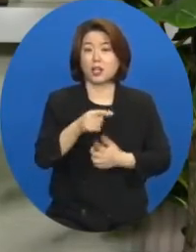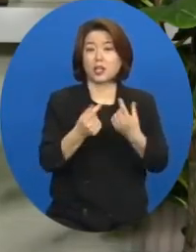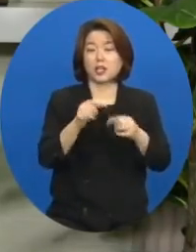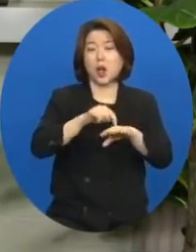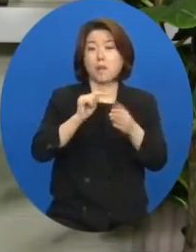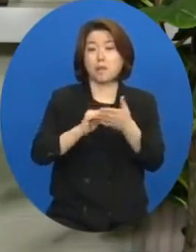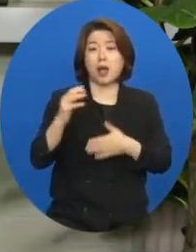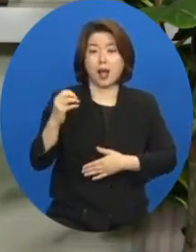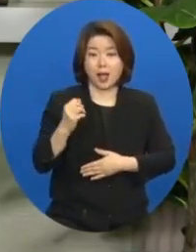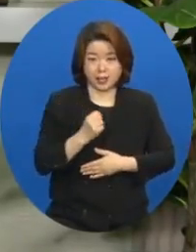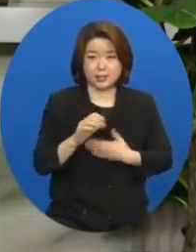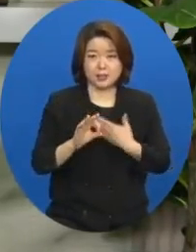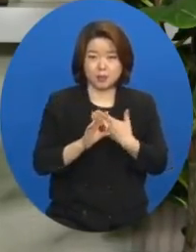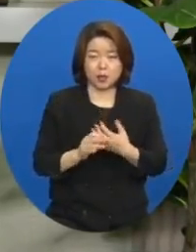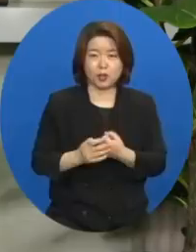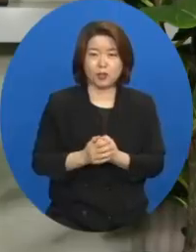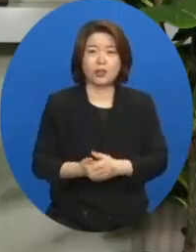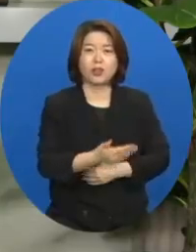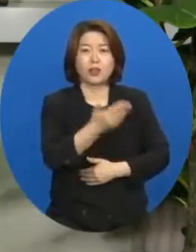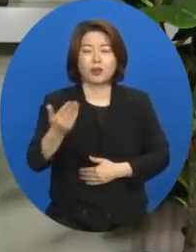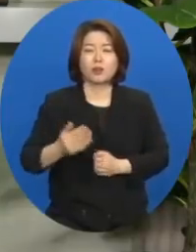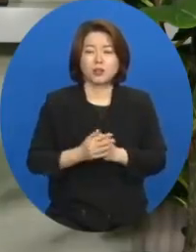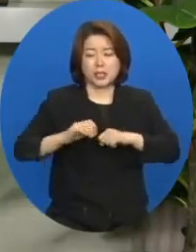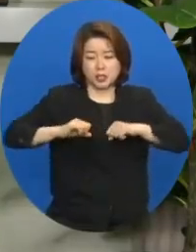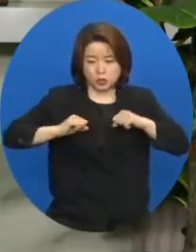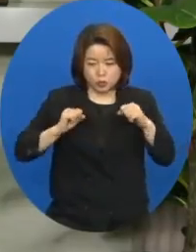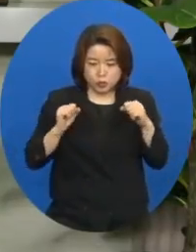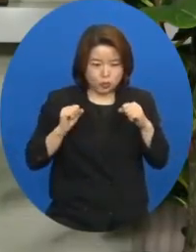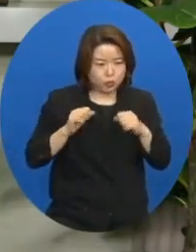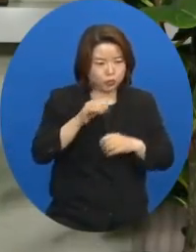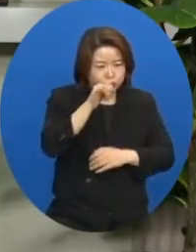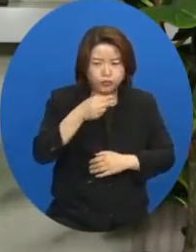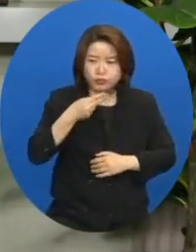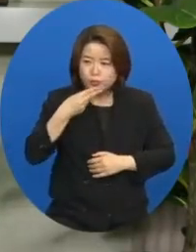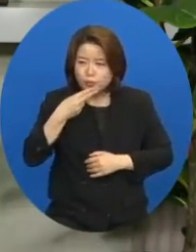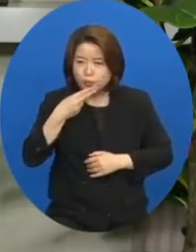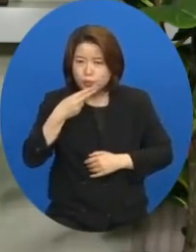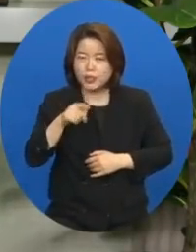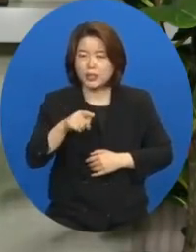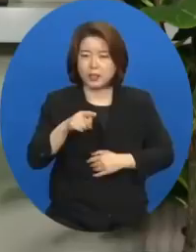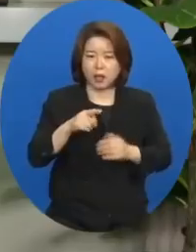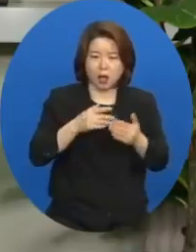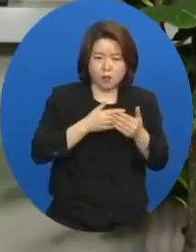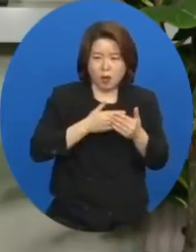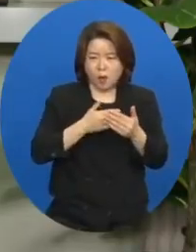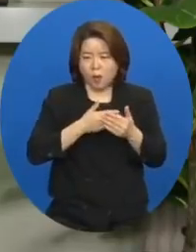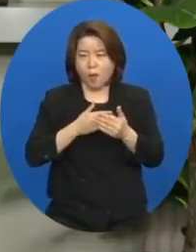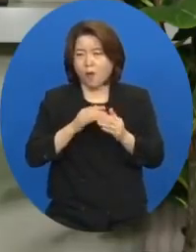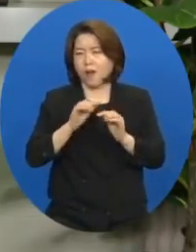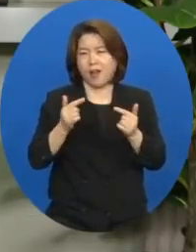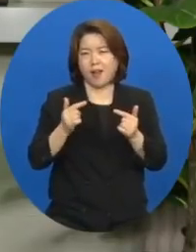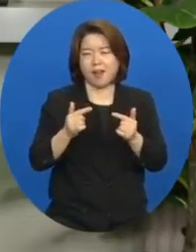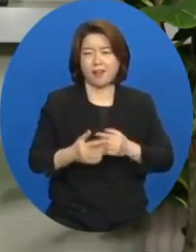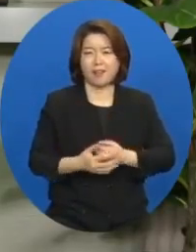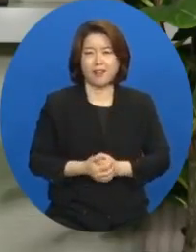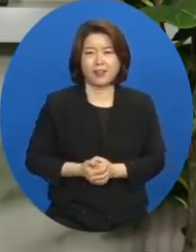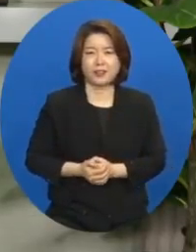가지게 되면 그러면 내가 순종하지 못한 건 없을까 그렇게 노심조사하지 않게 됩니다.